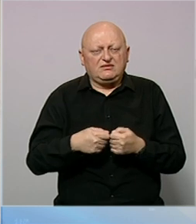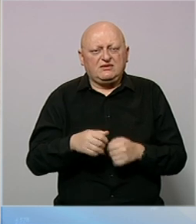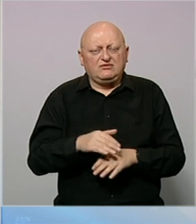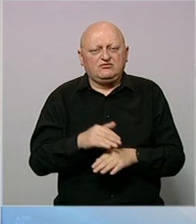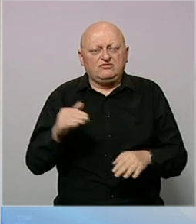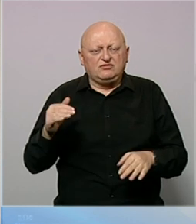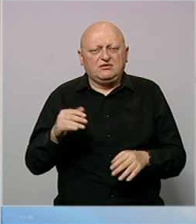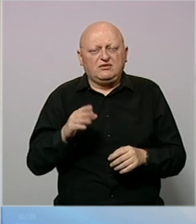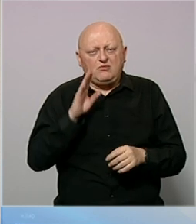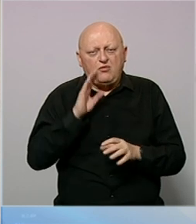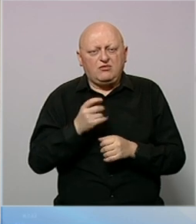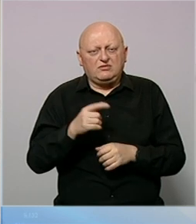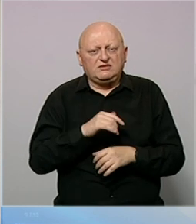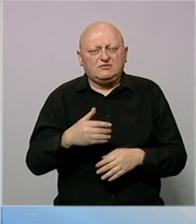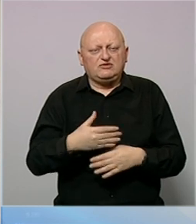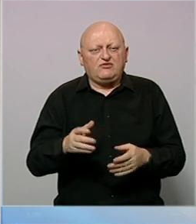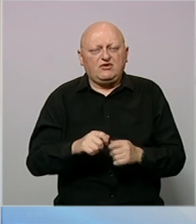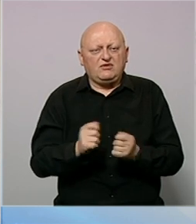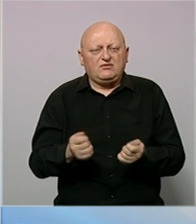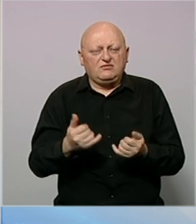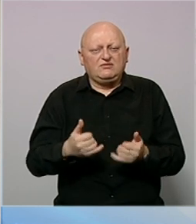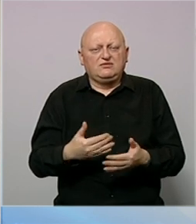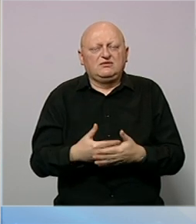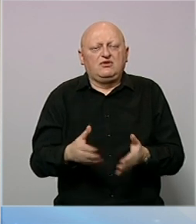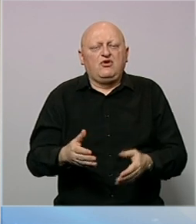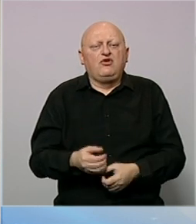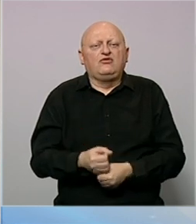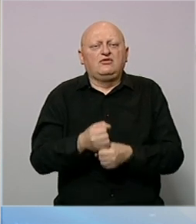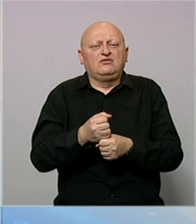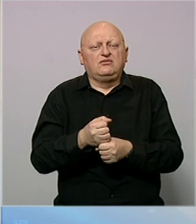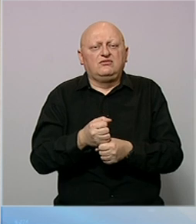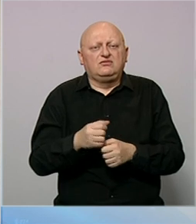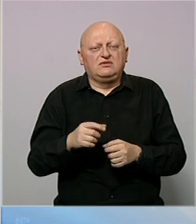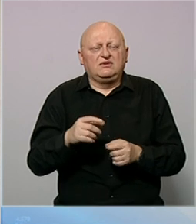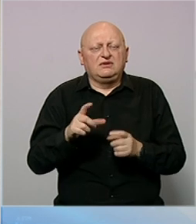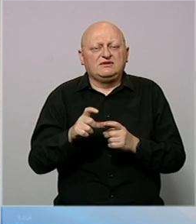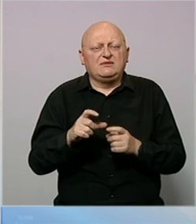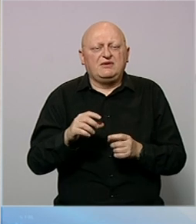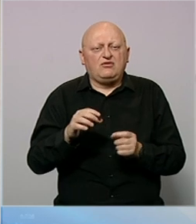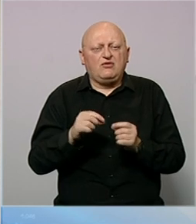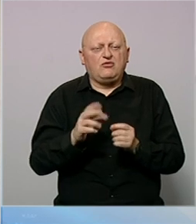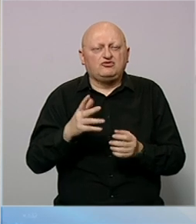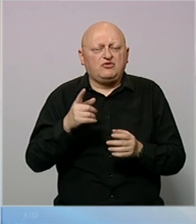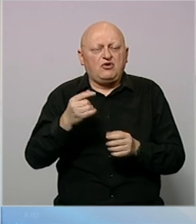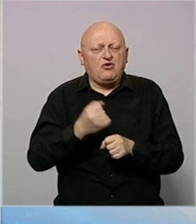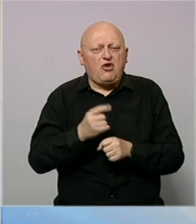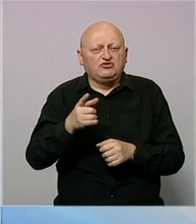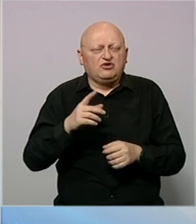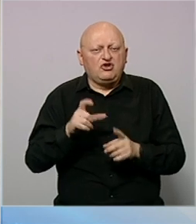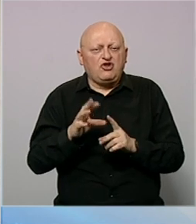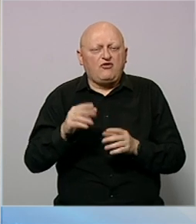Parlamentarne Skopčine, a sad su otvorno podržali Srebenko Golić, koja je navodno Bošnjakinja, koja je dodikla